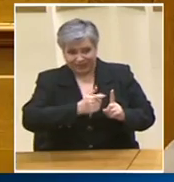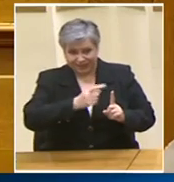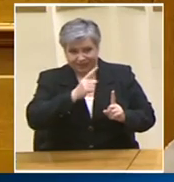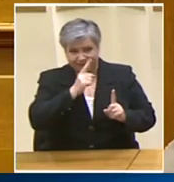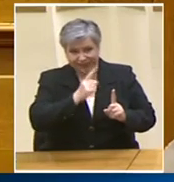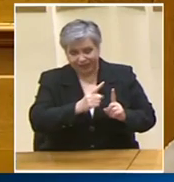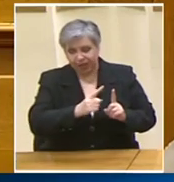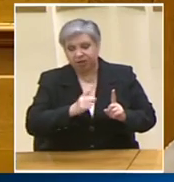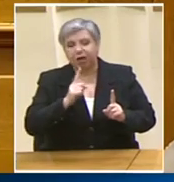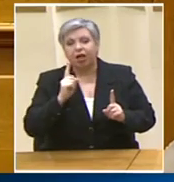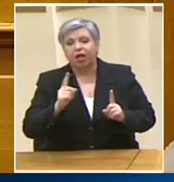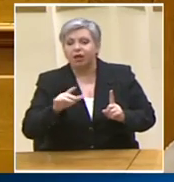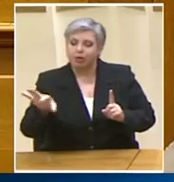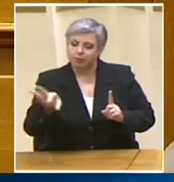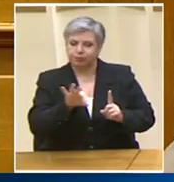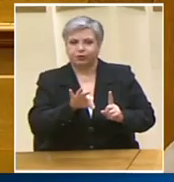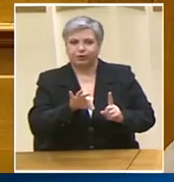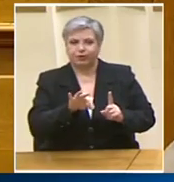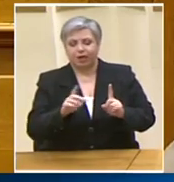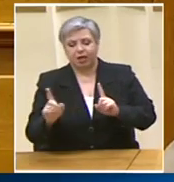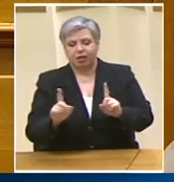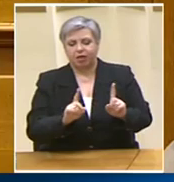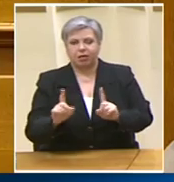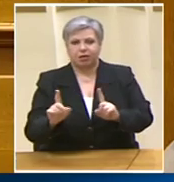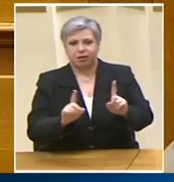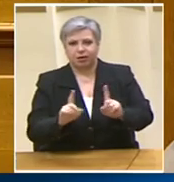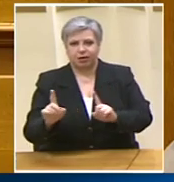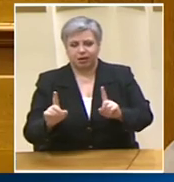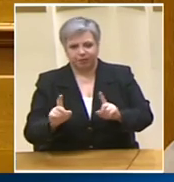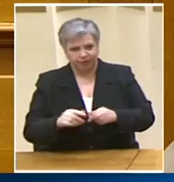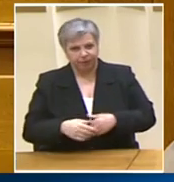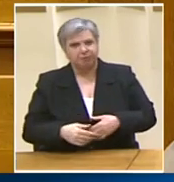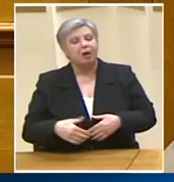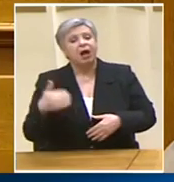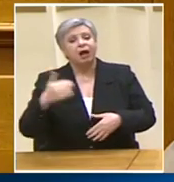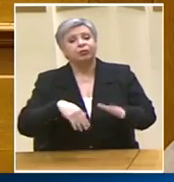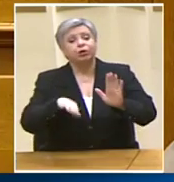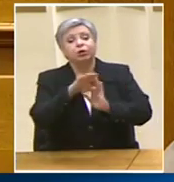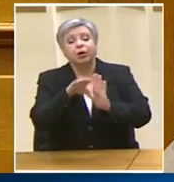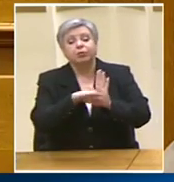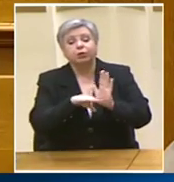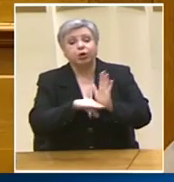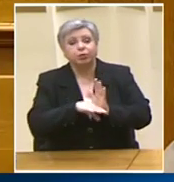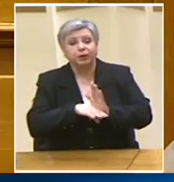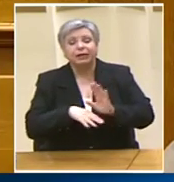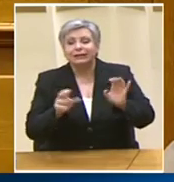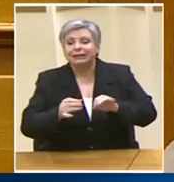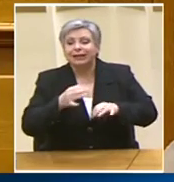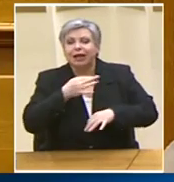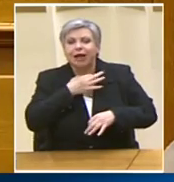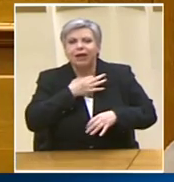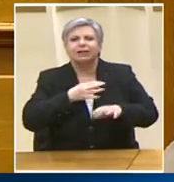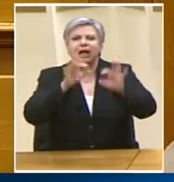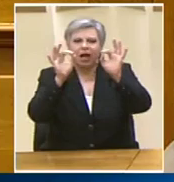για πέντε αποχωρήσεις που ήταν μέχρι πρότινος προγραμματισμός προσλήψεων για την κάλυψη των πραγματικών αναγκών αυτό